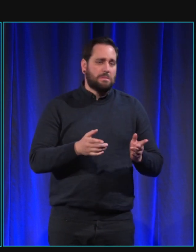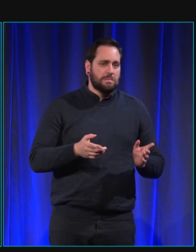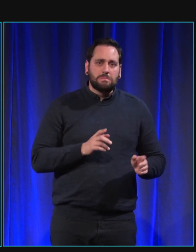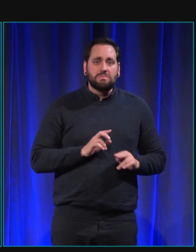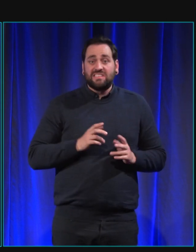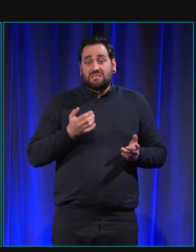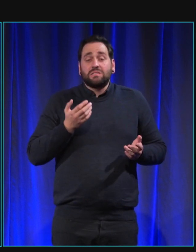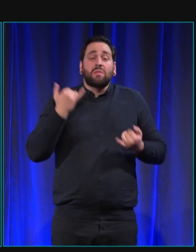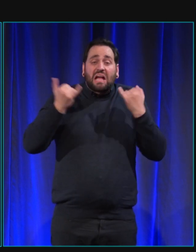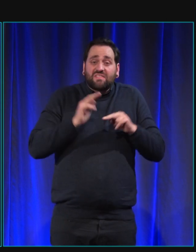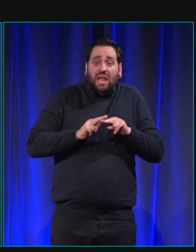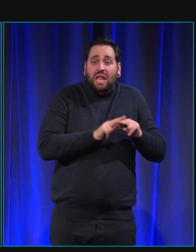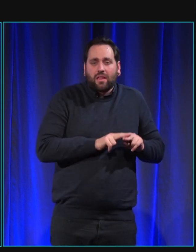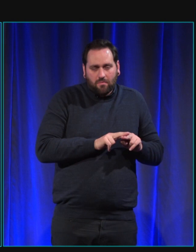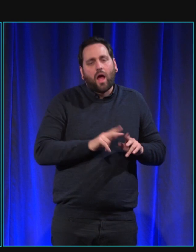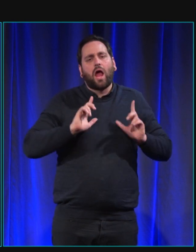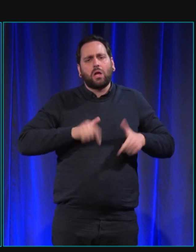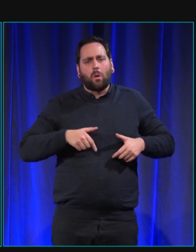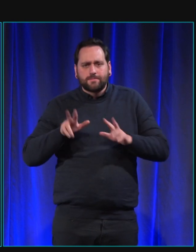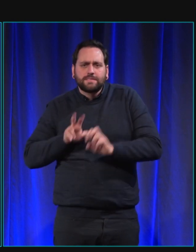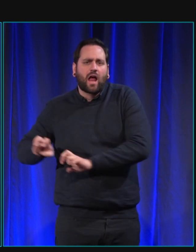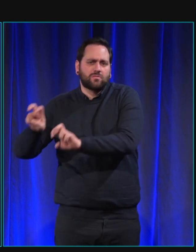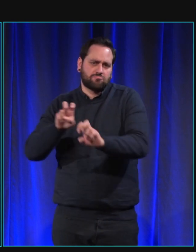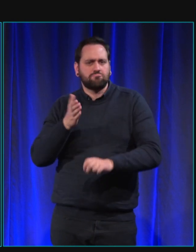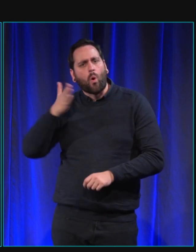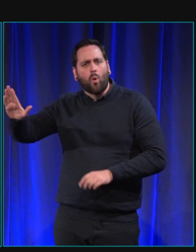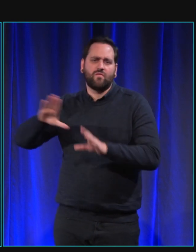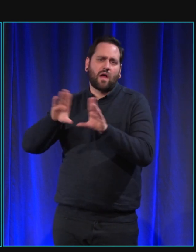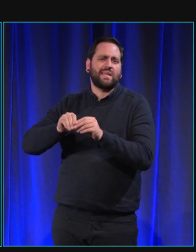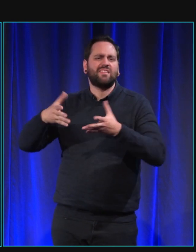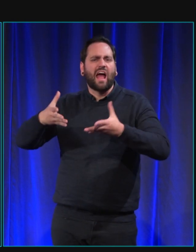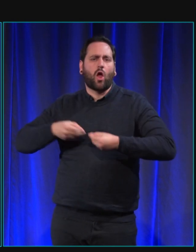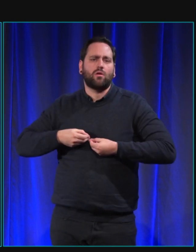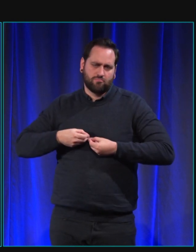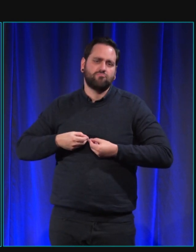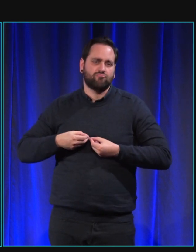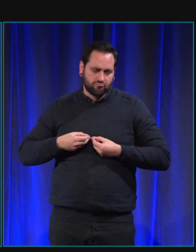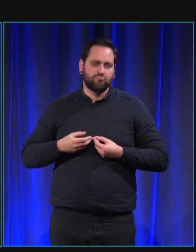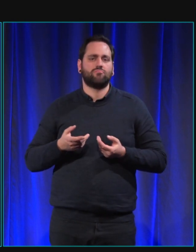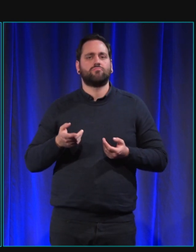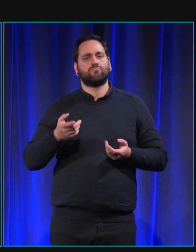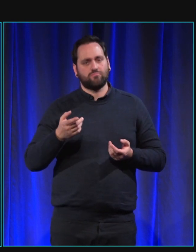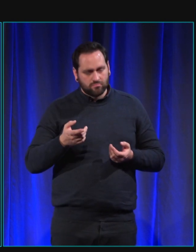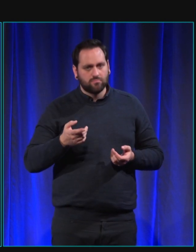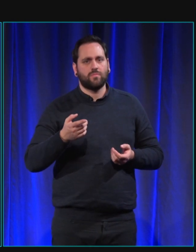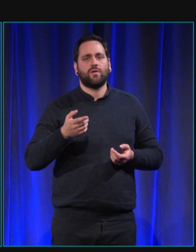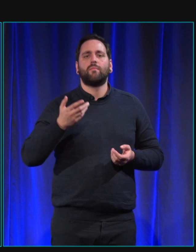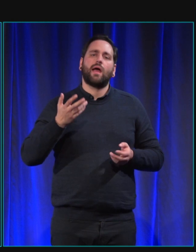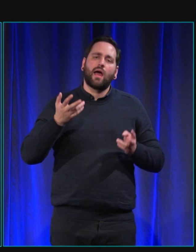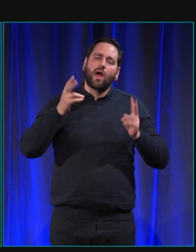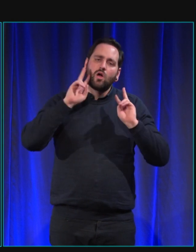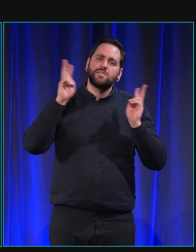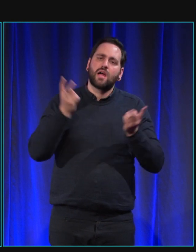une famille d'accueil et en général il demande à la famille qu'il a eu au départ de